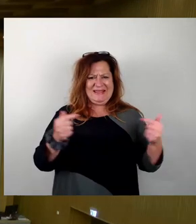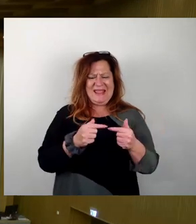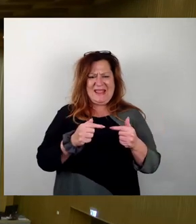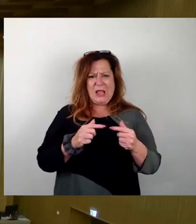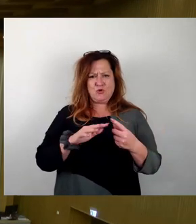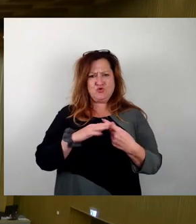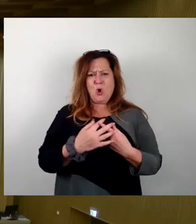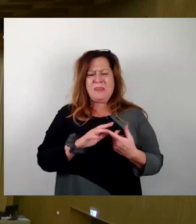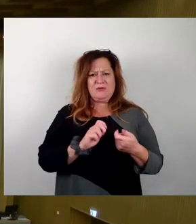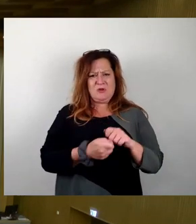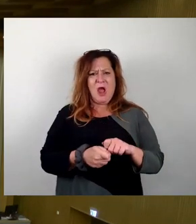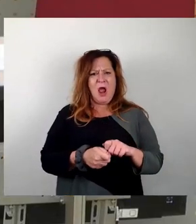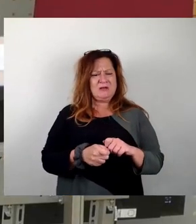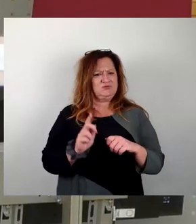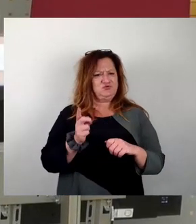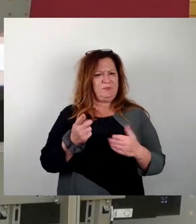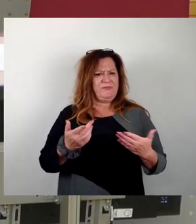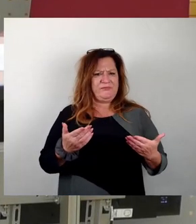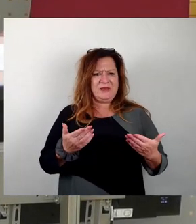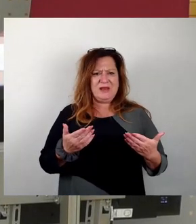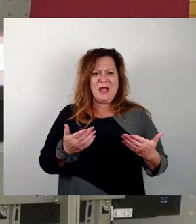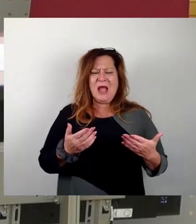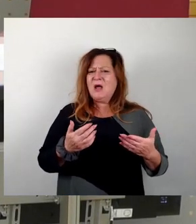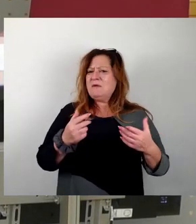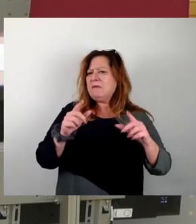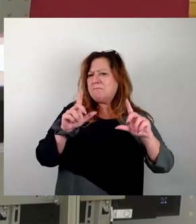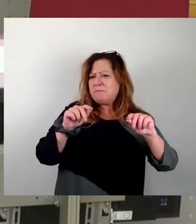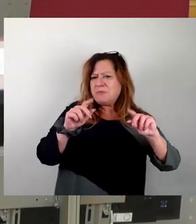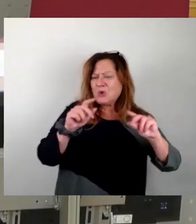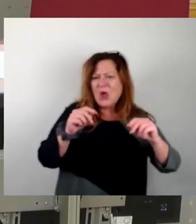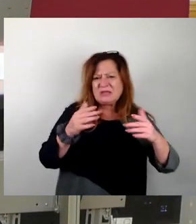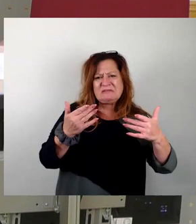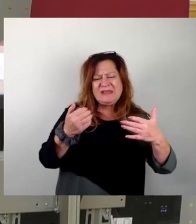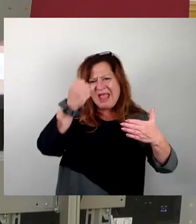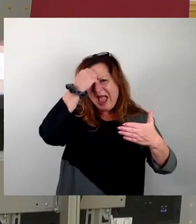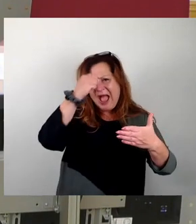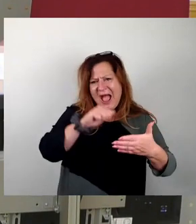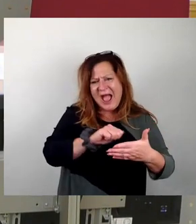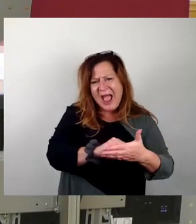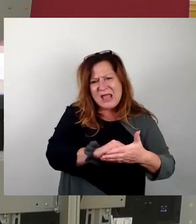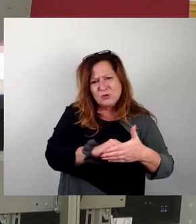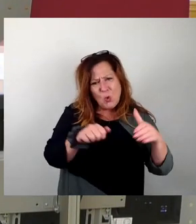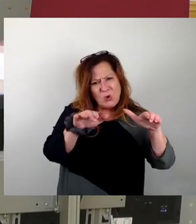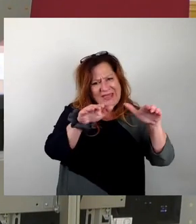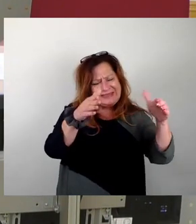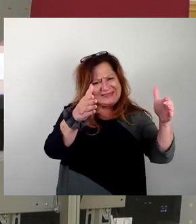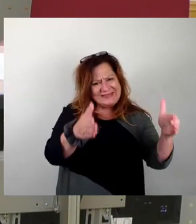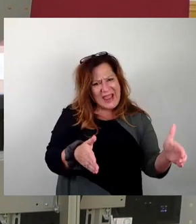Weil damit wird ja ein Stück weit auch schon der Eindruck erweckt, dass dieses Denkmal in seiner, ich sag mal so,